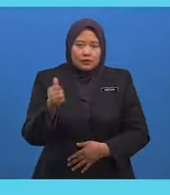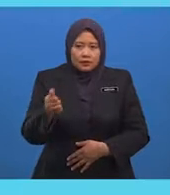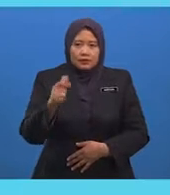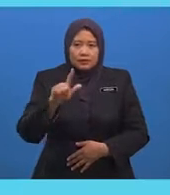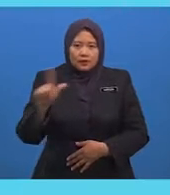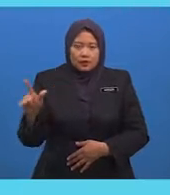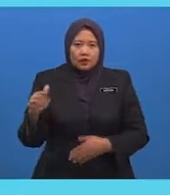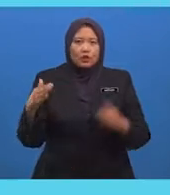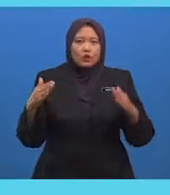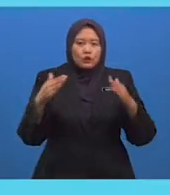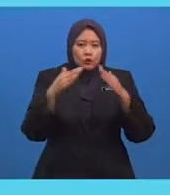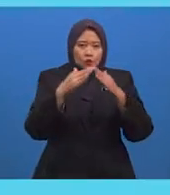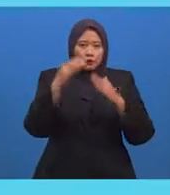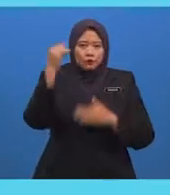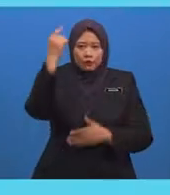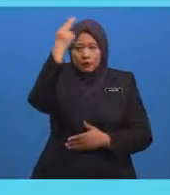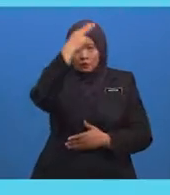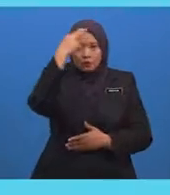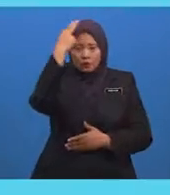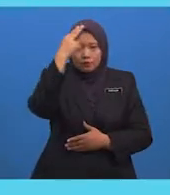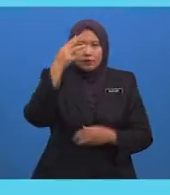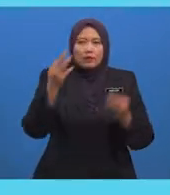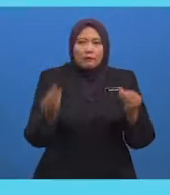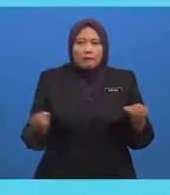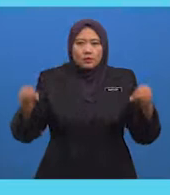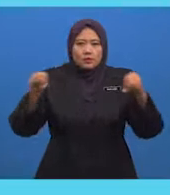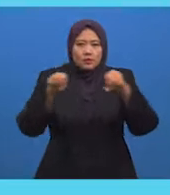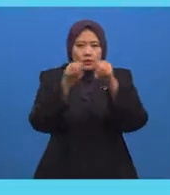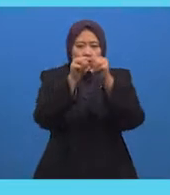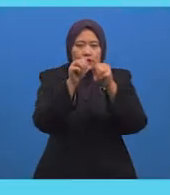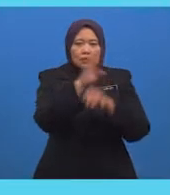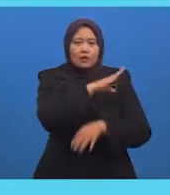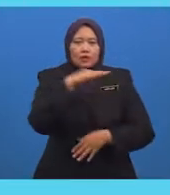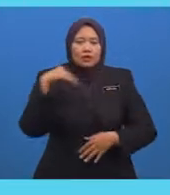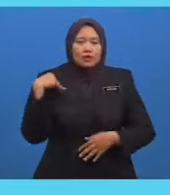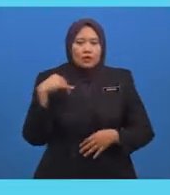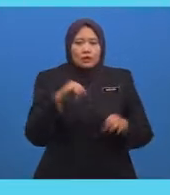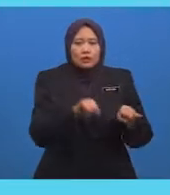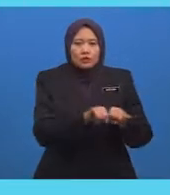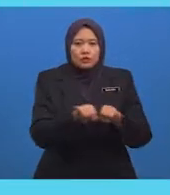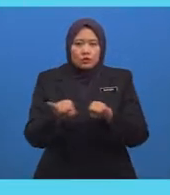Rumah Ulama Masjid Dan Juga Istana